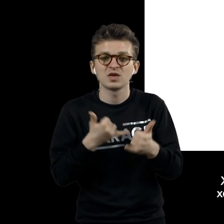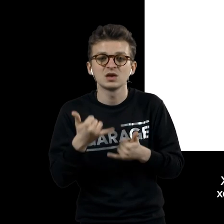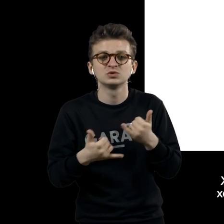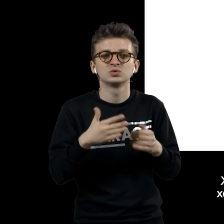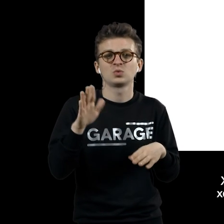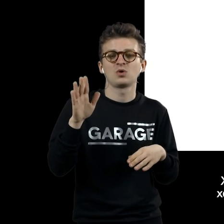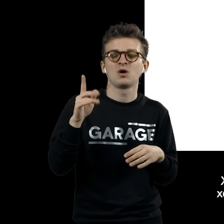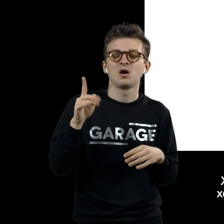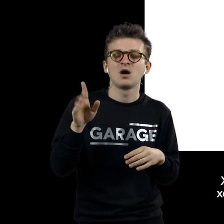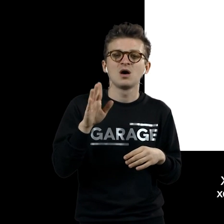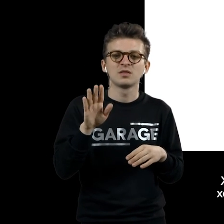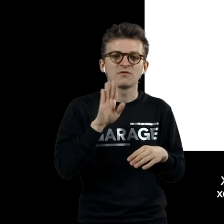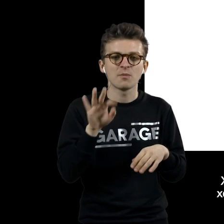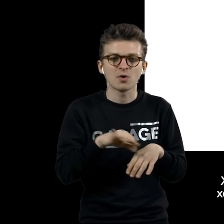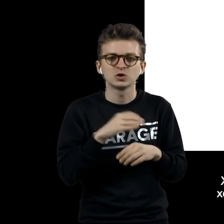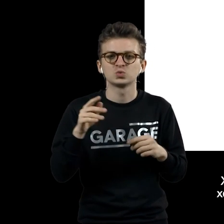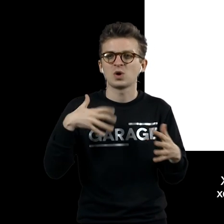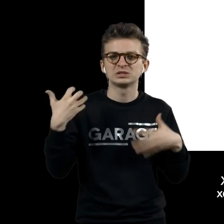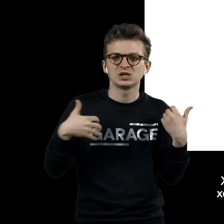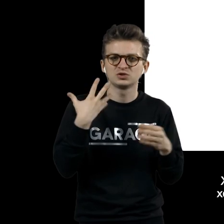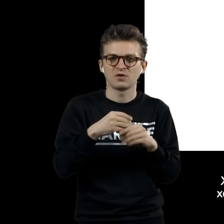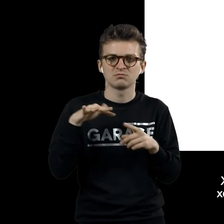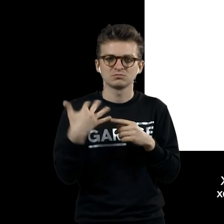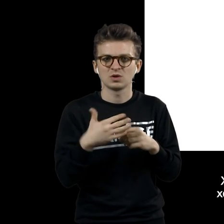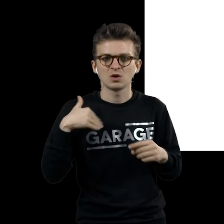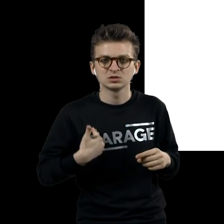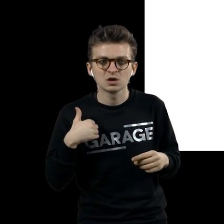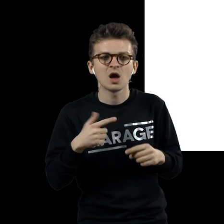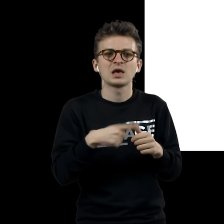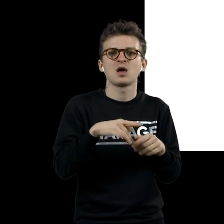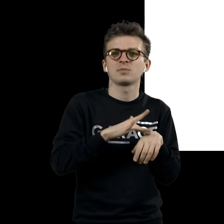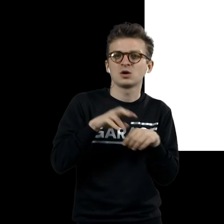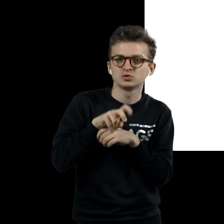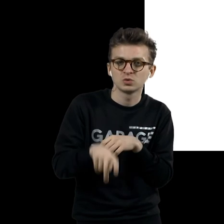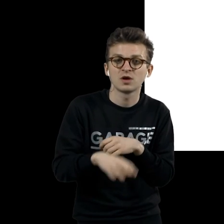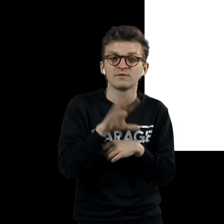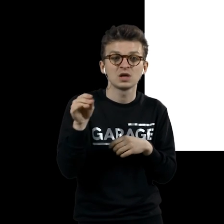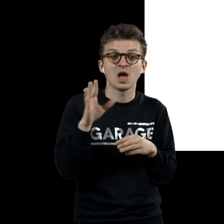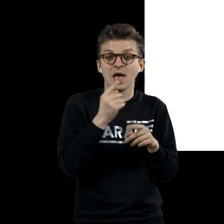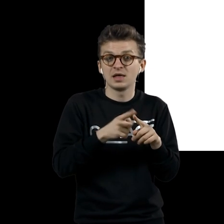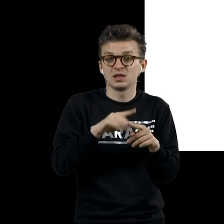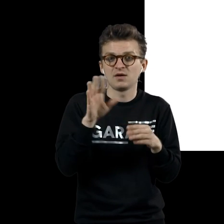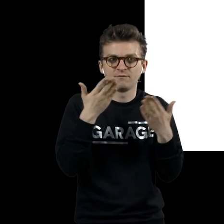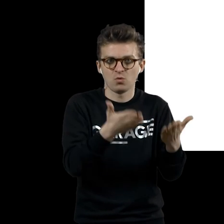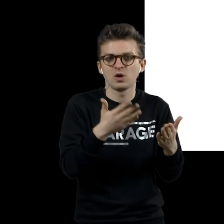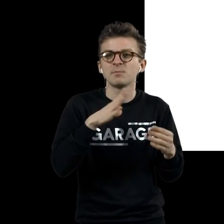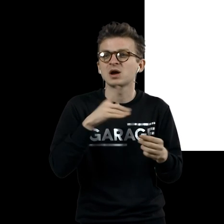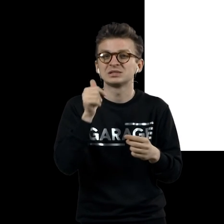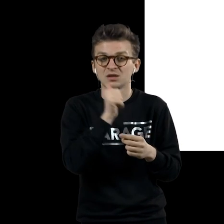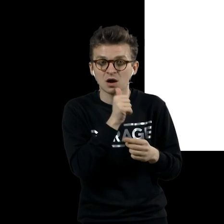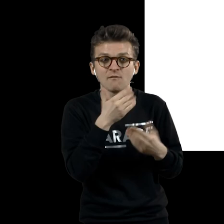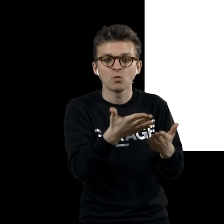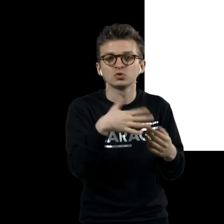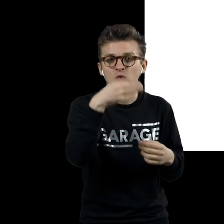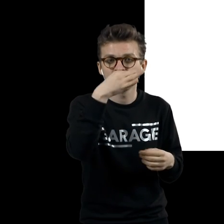новобрачную, раздетую своими холостяками, обнаженную, спускающуюся по лестнице. Все те загадки. Вот она разгадка. Но